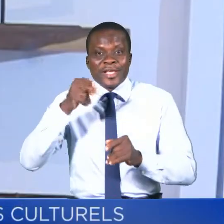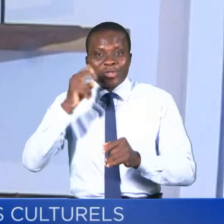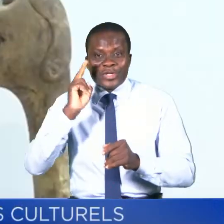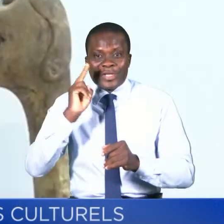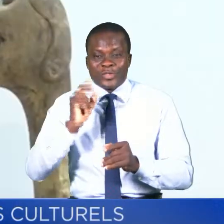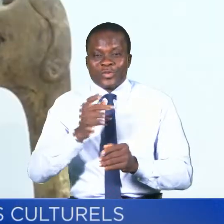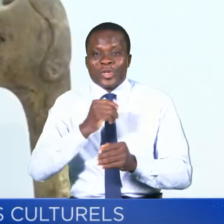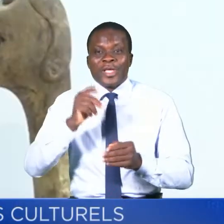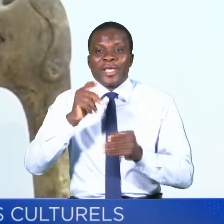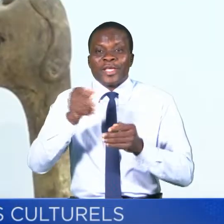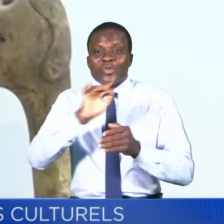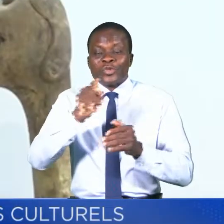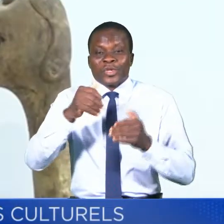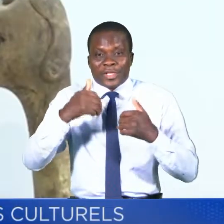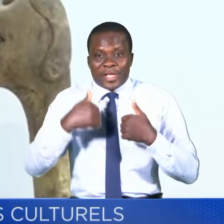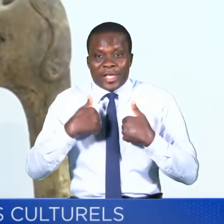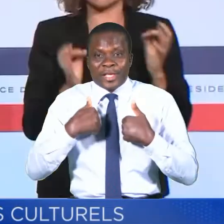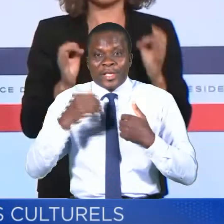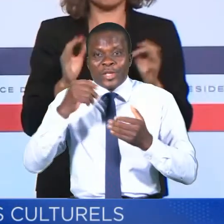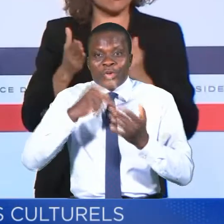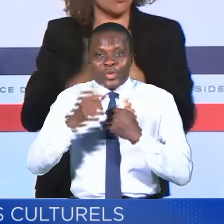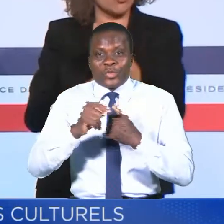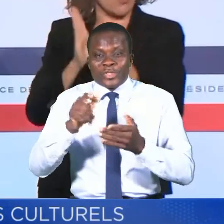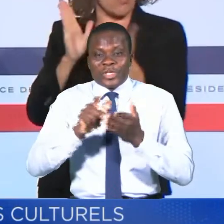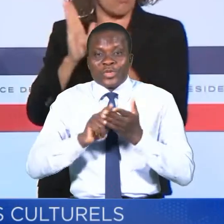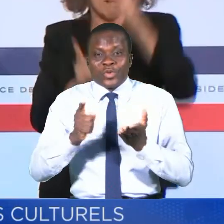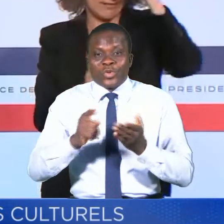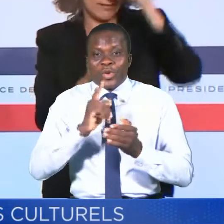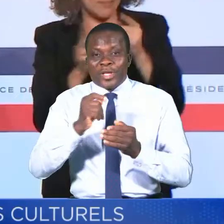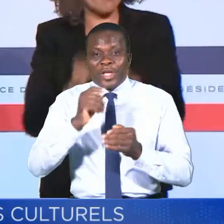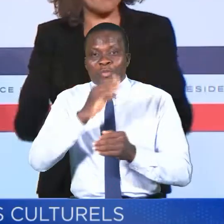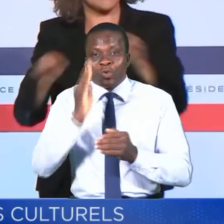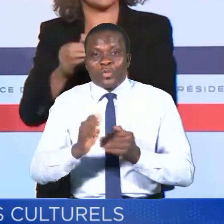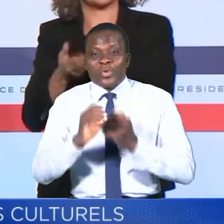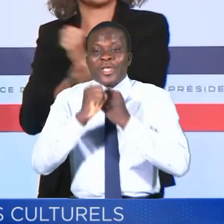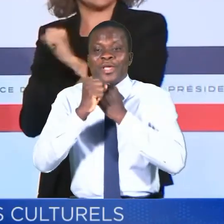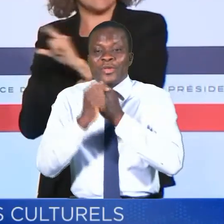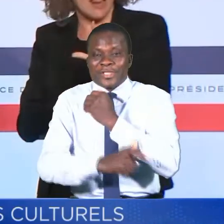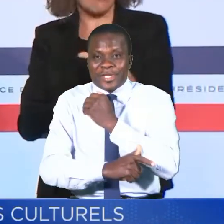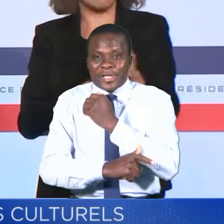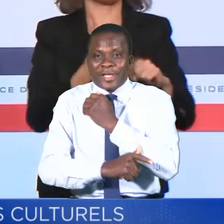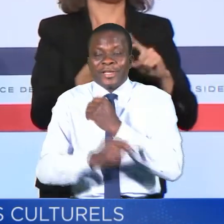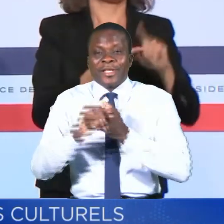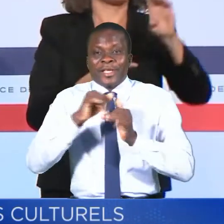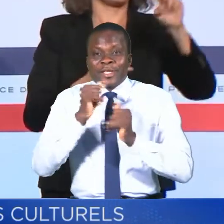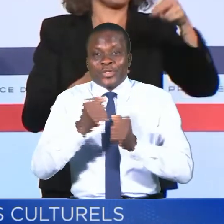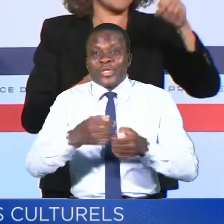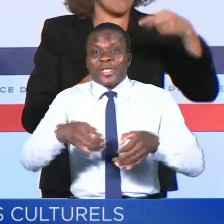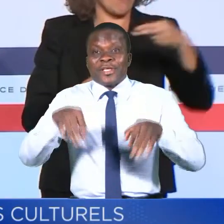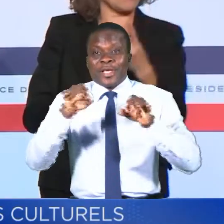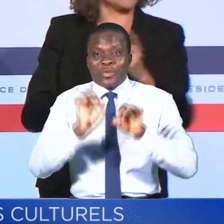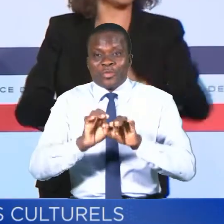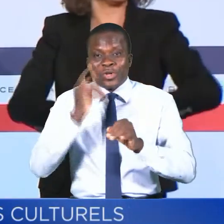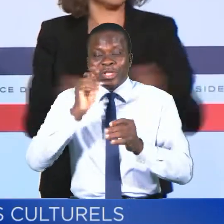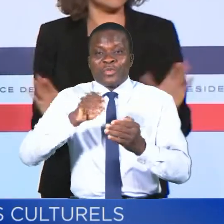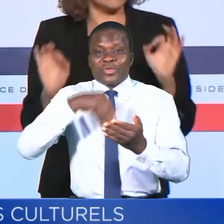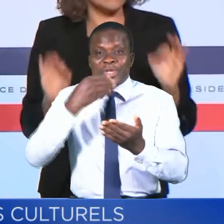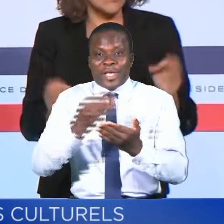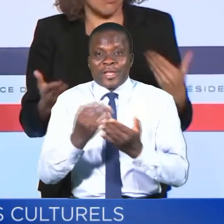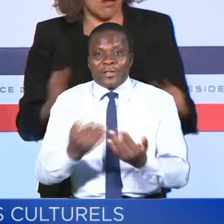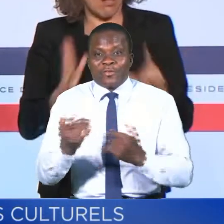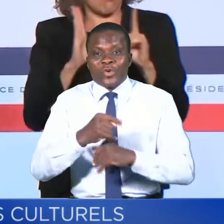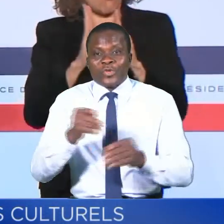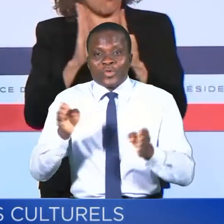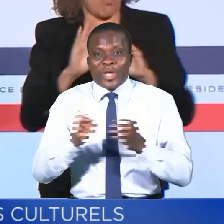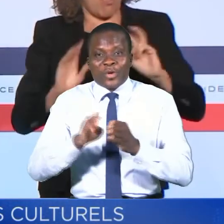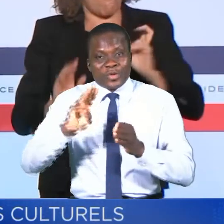patrimoine. Là, le projet de loi concerne le Bénin et le Sénégal. C'est important que ce texte puisse aboutir aujourd'hui en Conseil